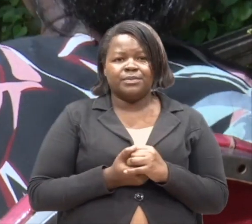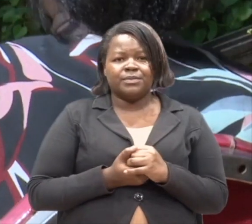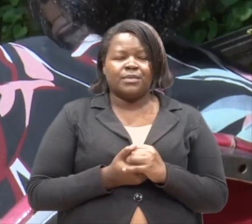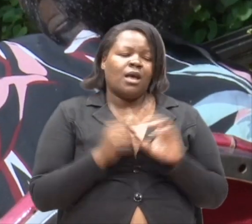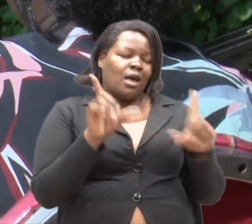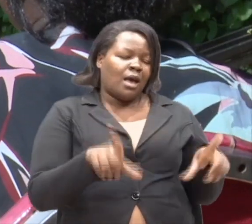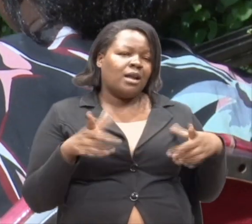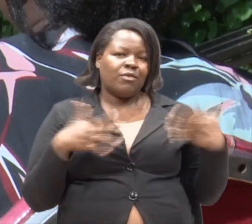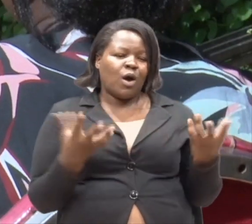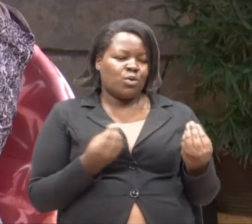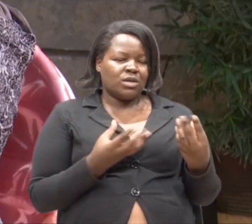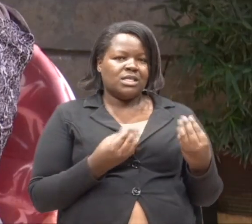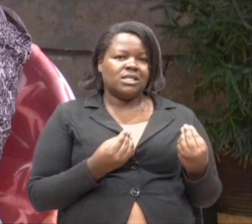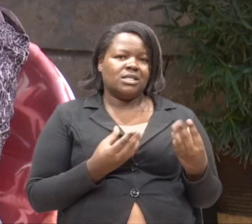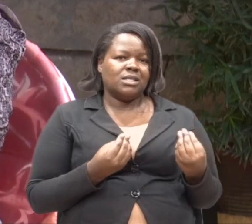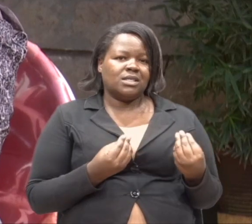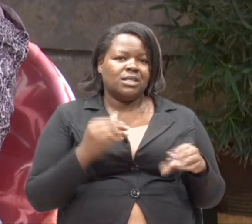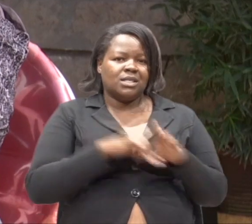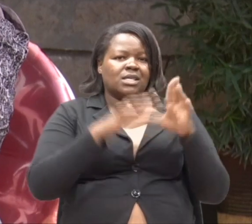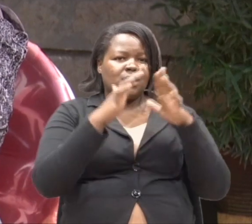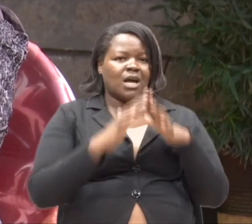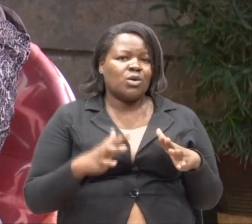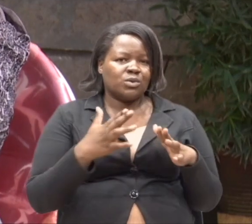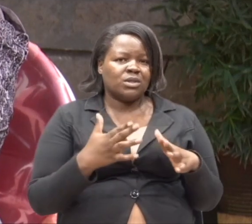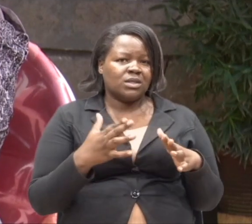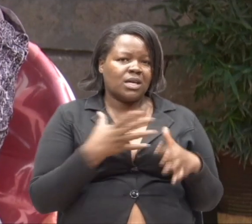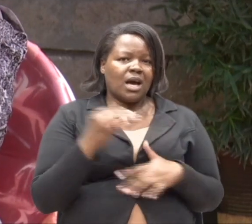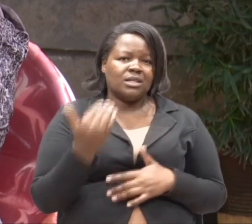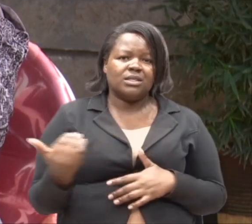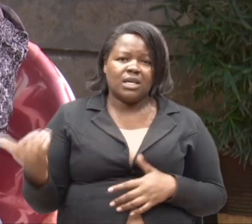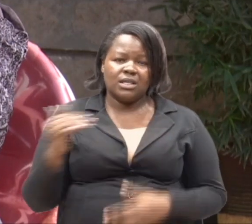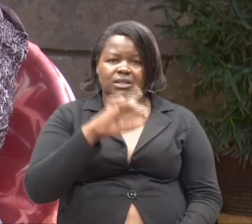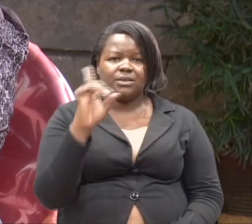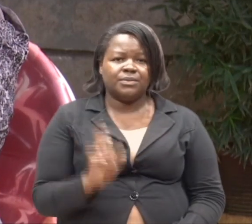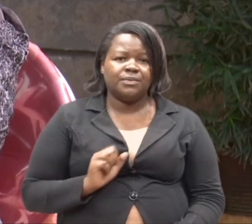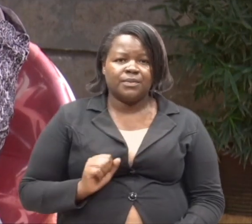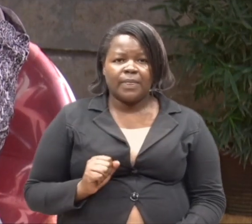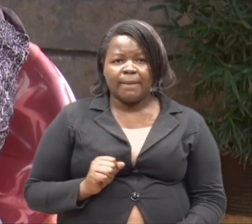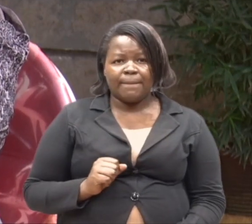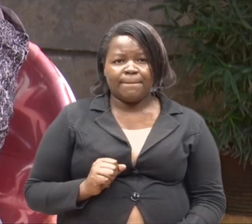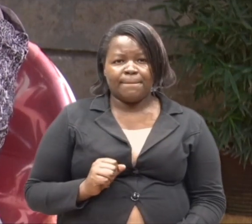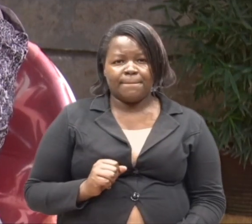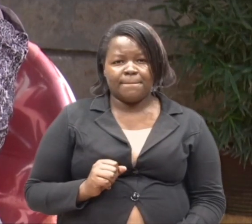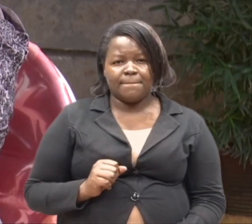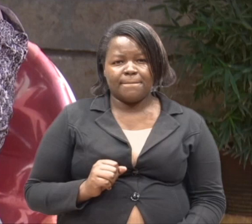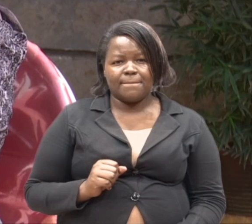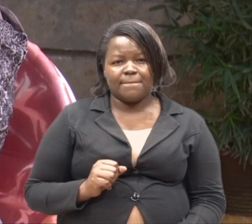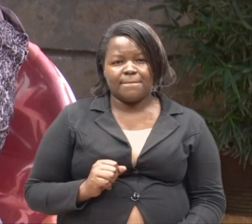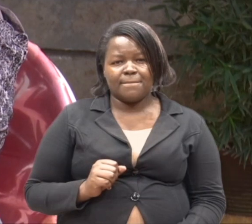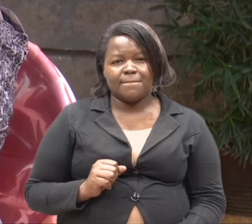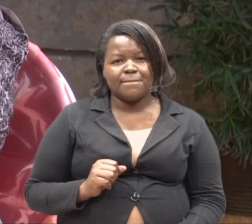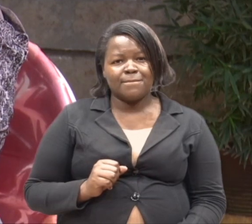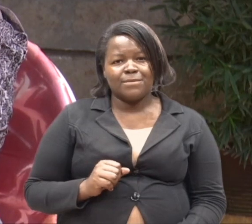Maisha amekua raisi, wewe katika yu nyumba, na watoto? Unajua, maisha